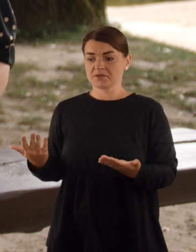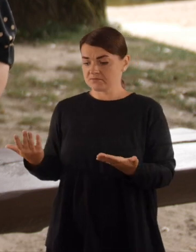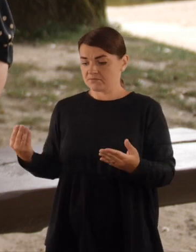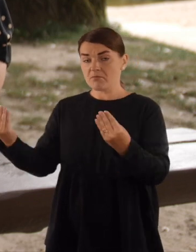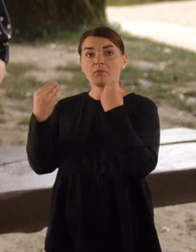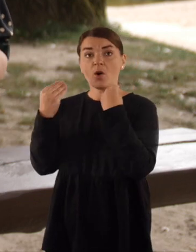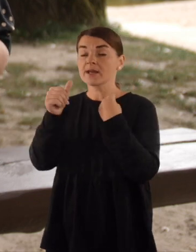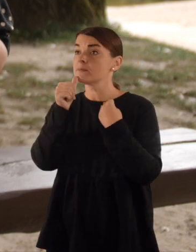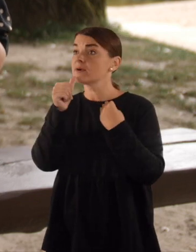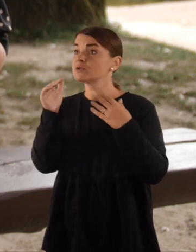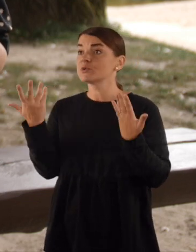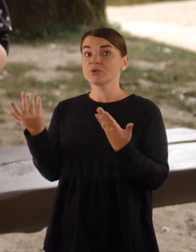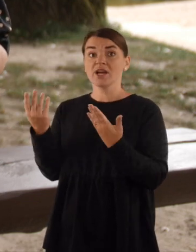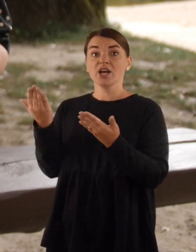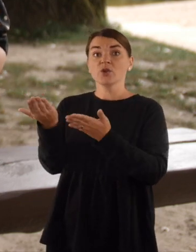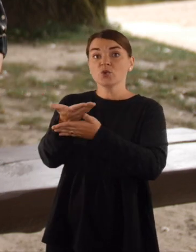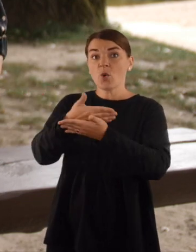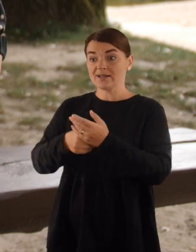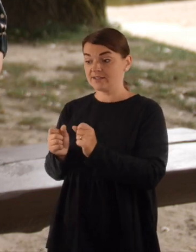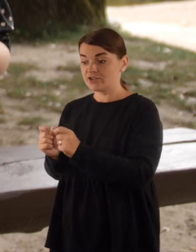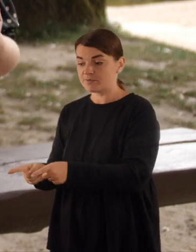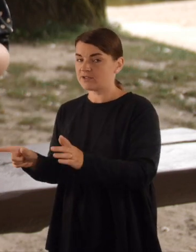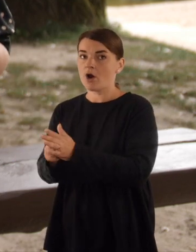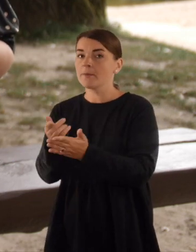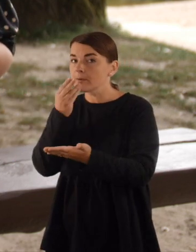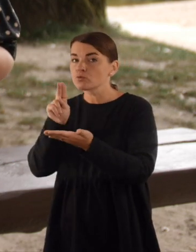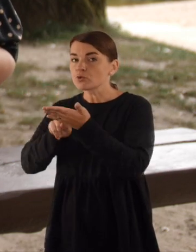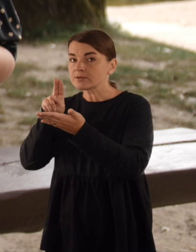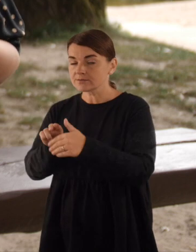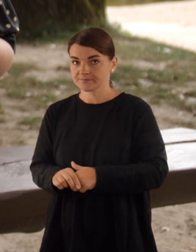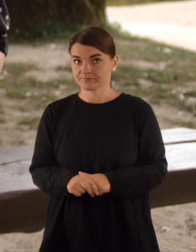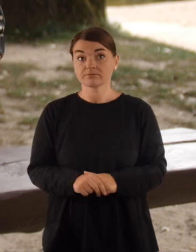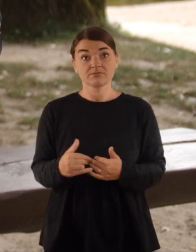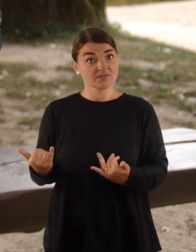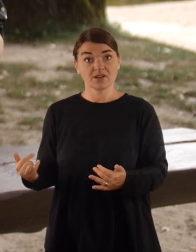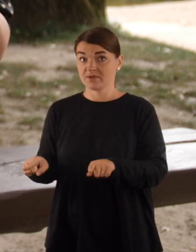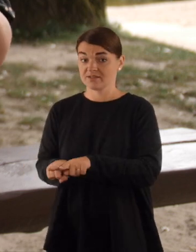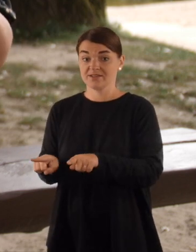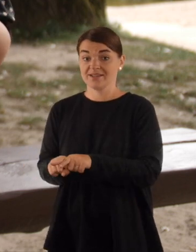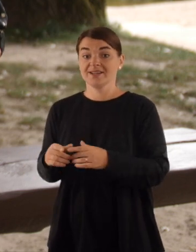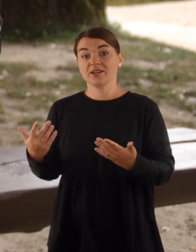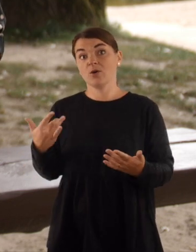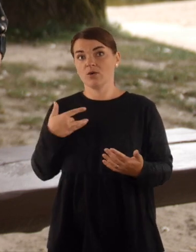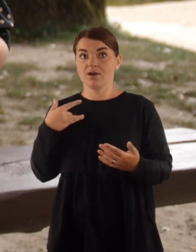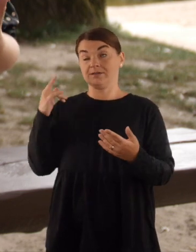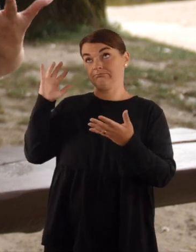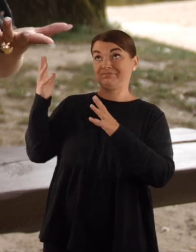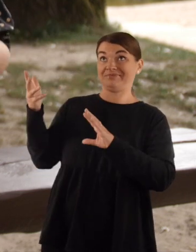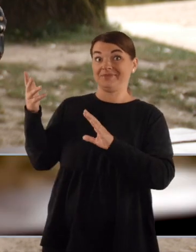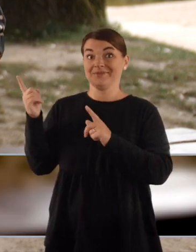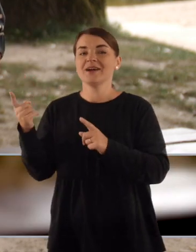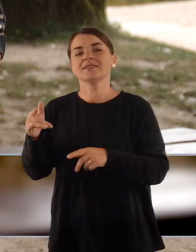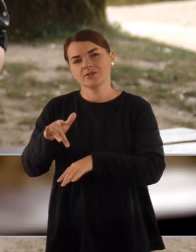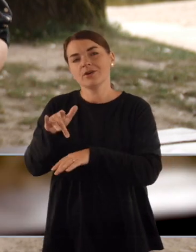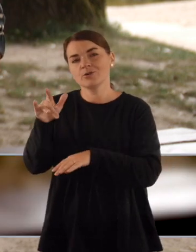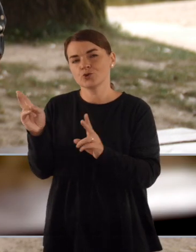auklio, kad jeigu išmeti tuonos krukštlerį pabučiuoji, tai aš iki dabar tą darau. Tai čia galbūt šį truputėlį nesveika, bet aš taip